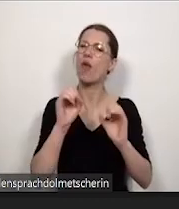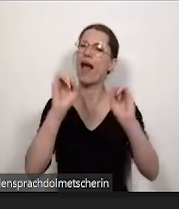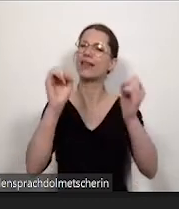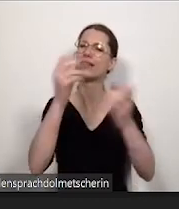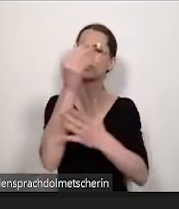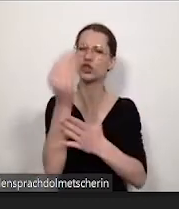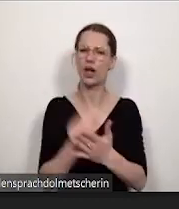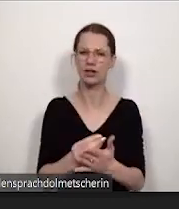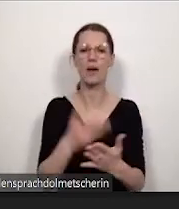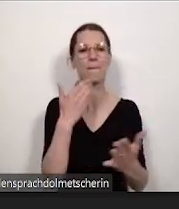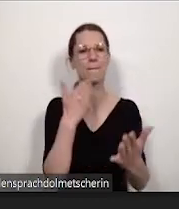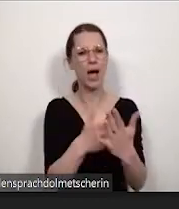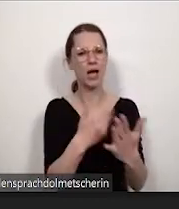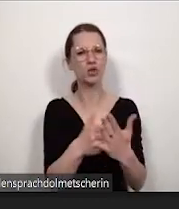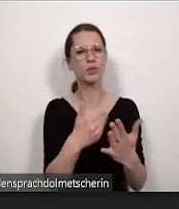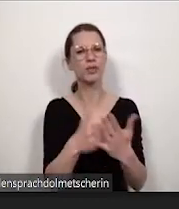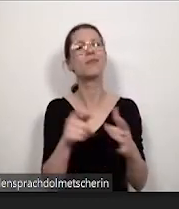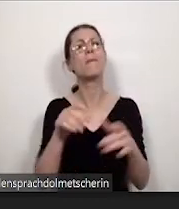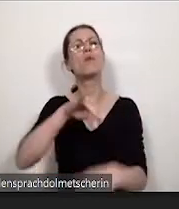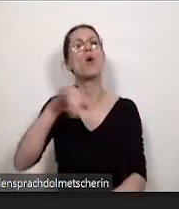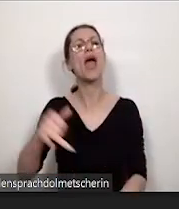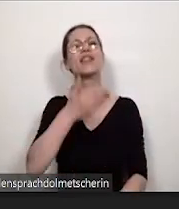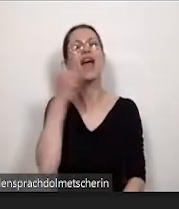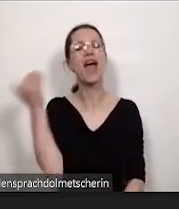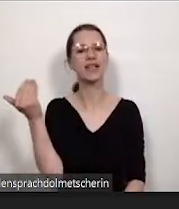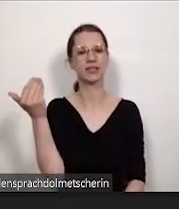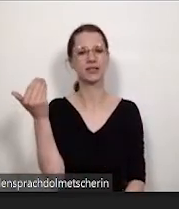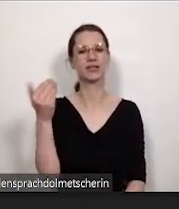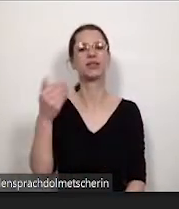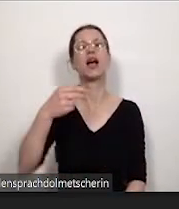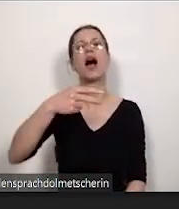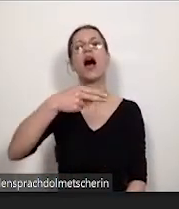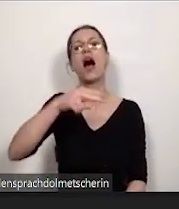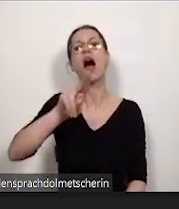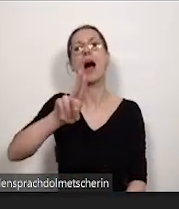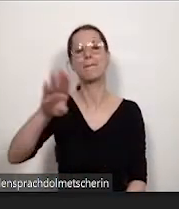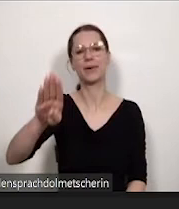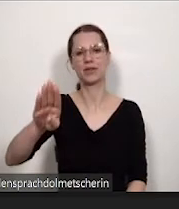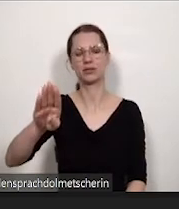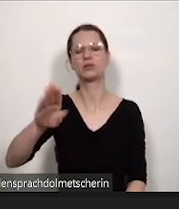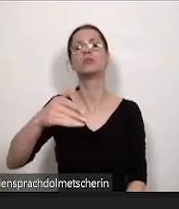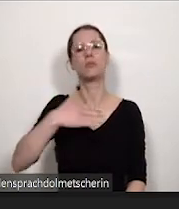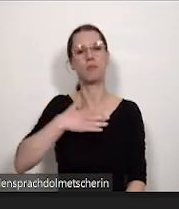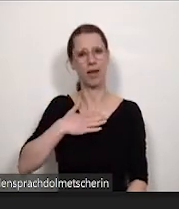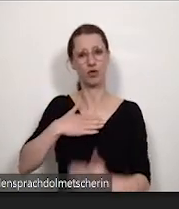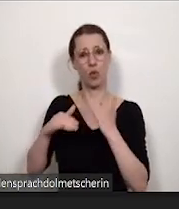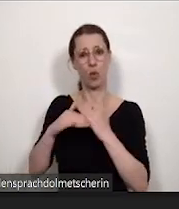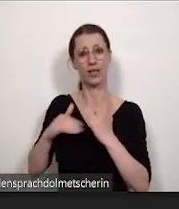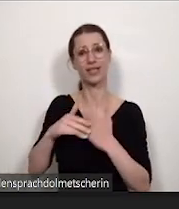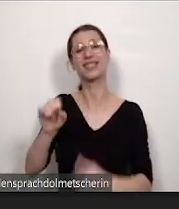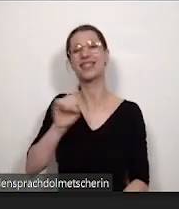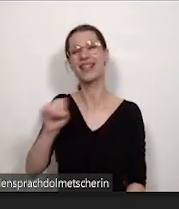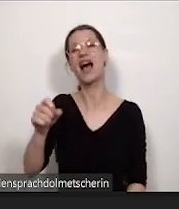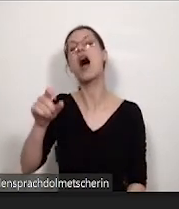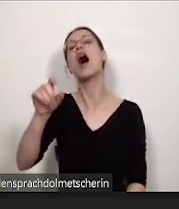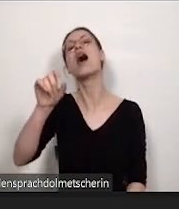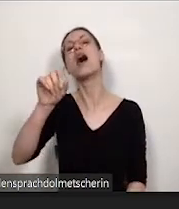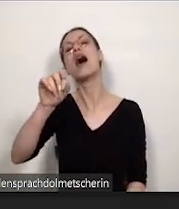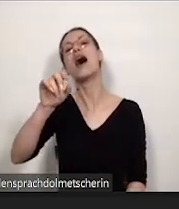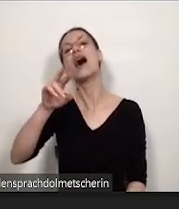Hessen Hub. Mein Name ist Linda Rustemeyer und ich arbeite, wie meine Kollegin Vorrednerin Sanja Gramminger, im